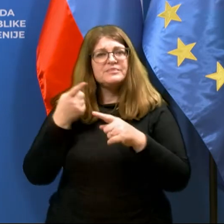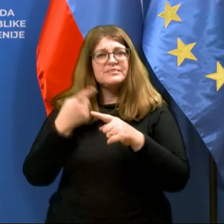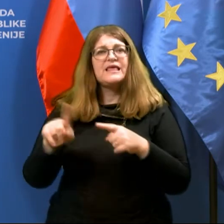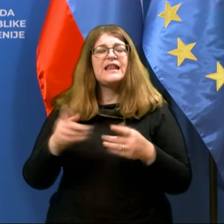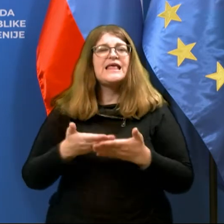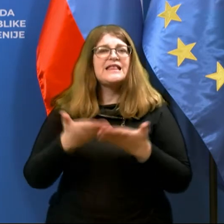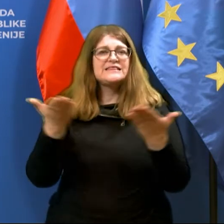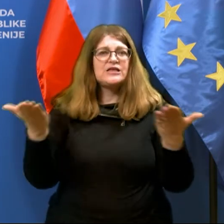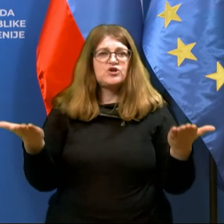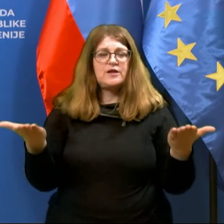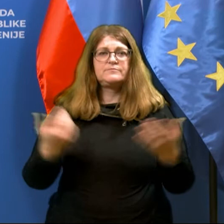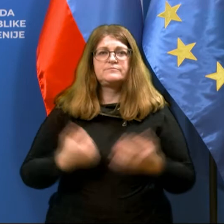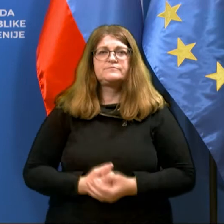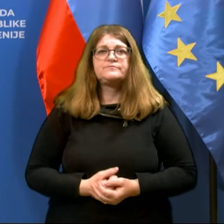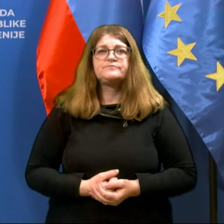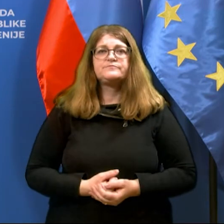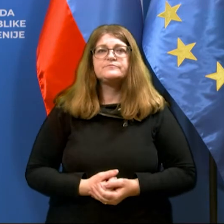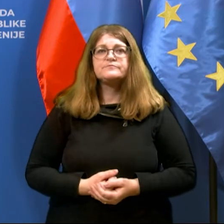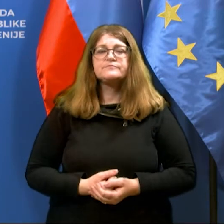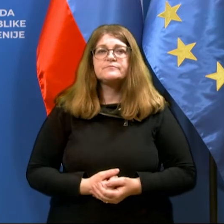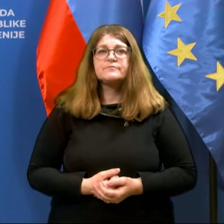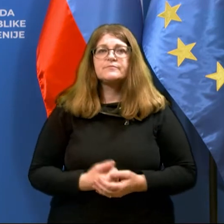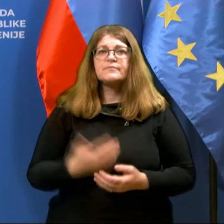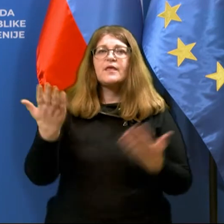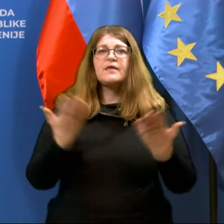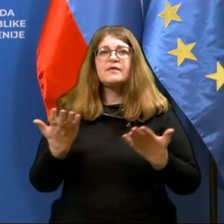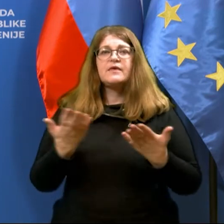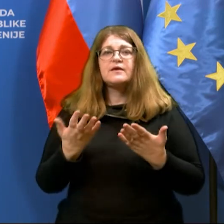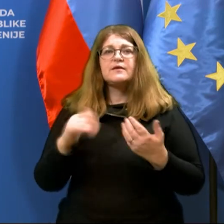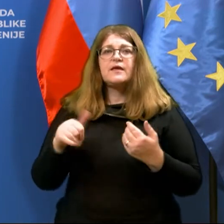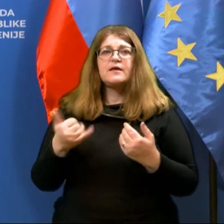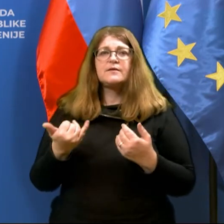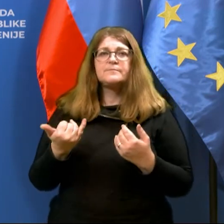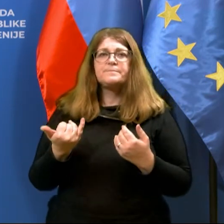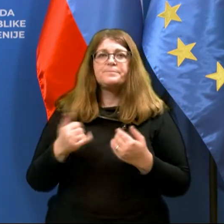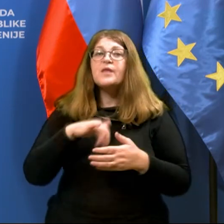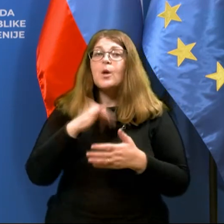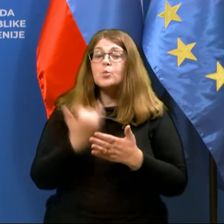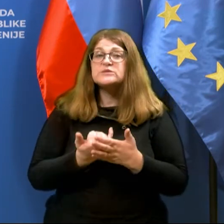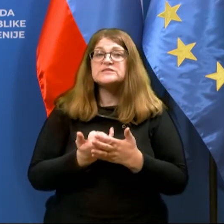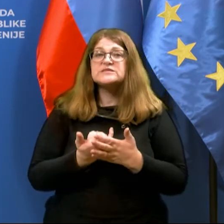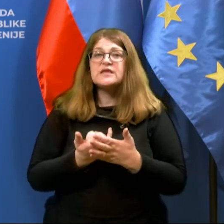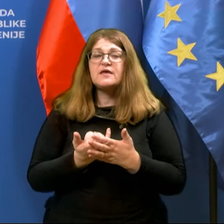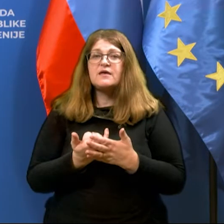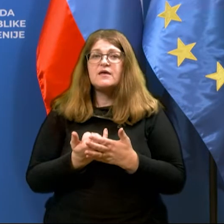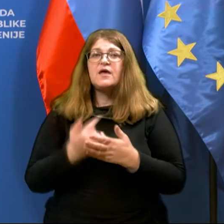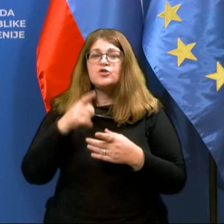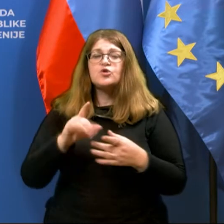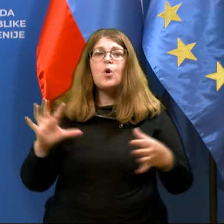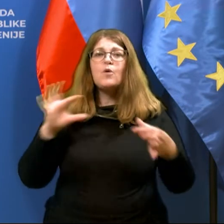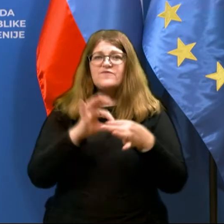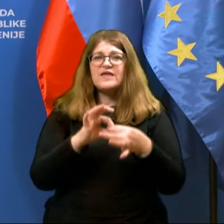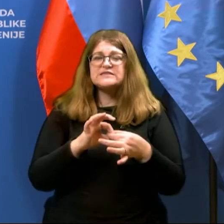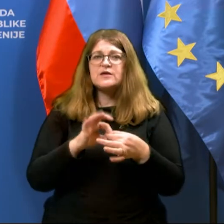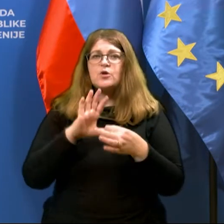držel ali pa med posameznimi drželami, kjer je seveda vse to v pretežni meri vezano na